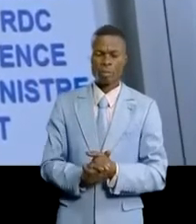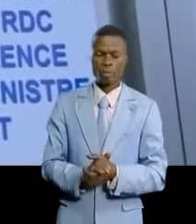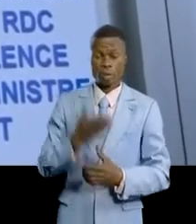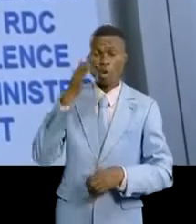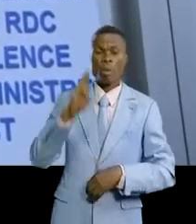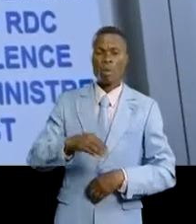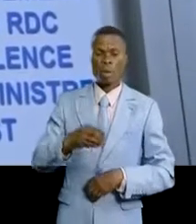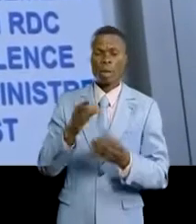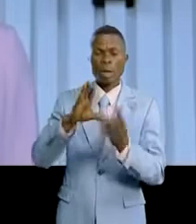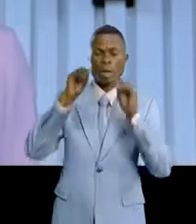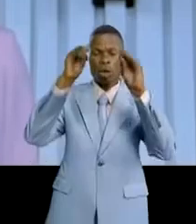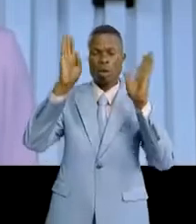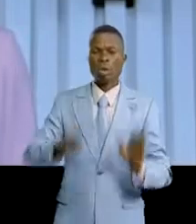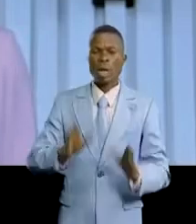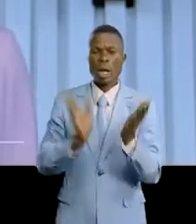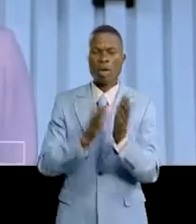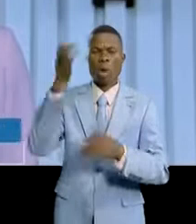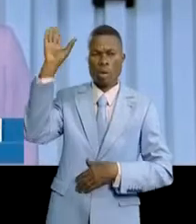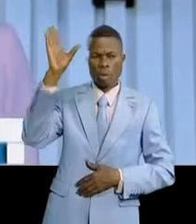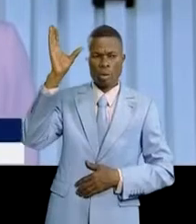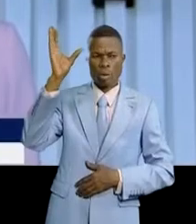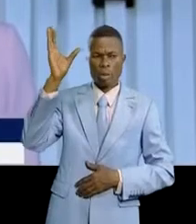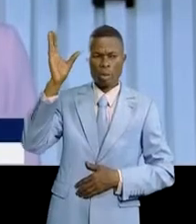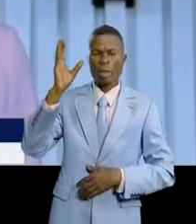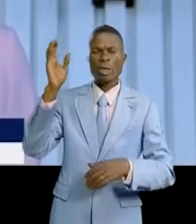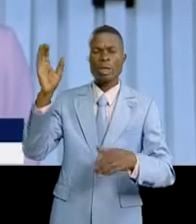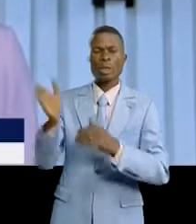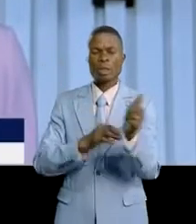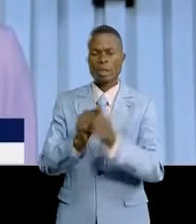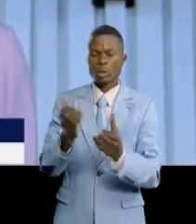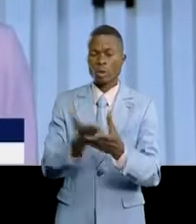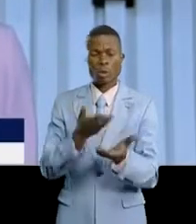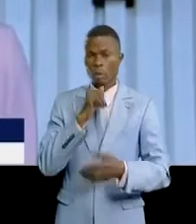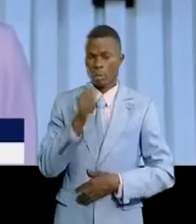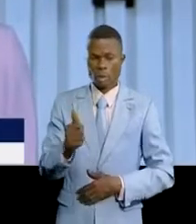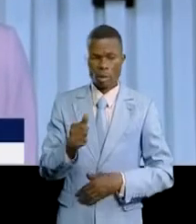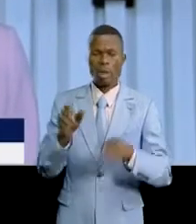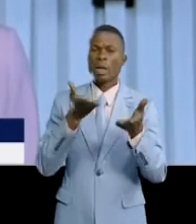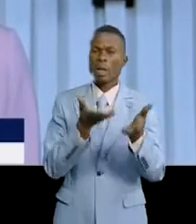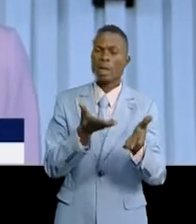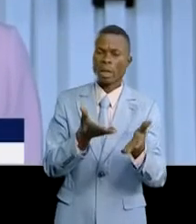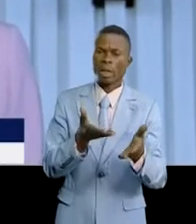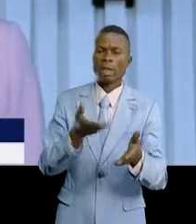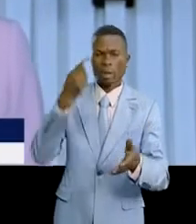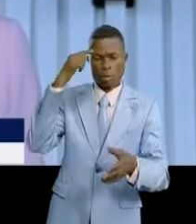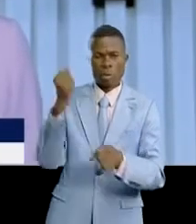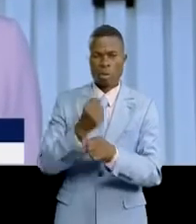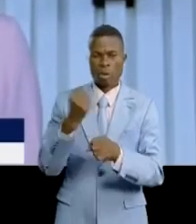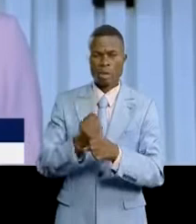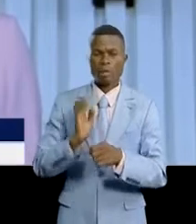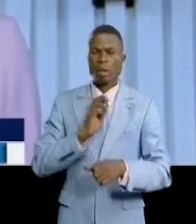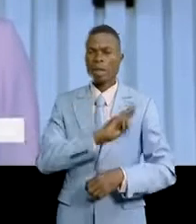les enseignants du maternel faire bon usage de cet outil au service des enfants de la République